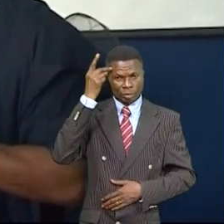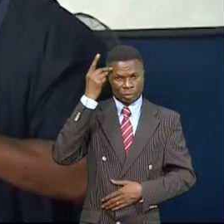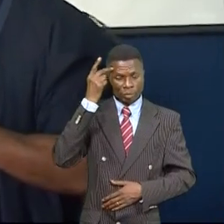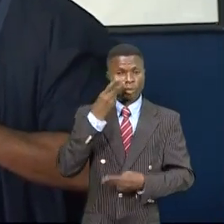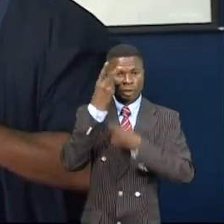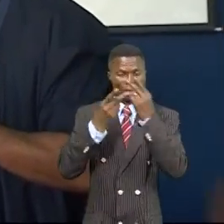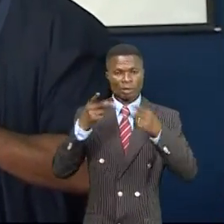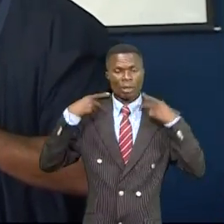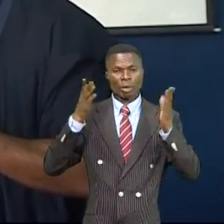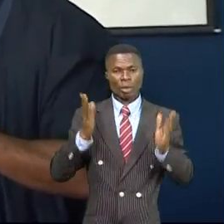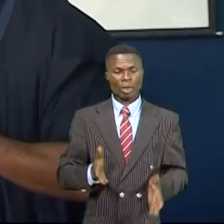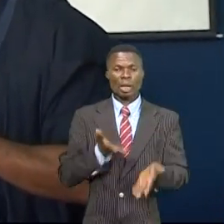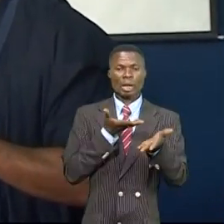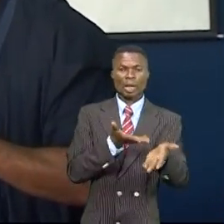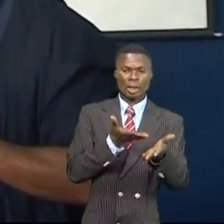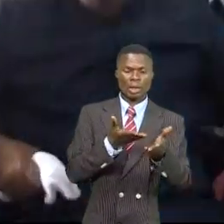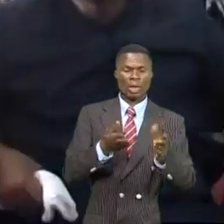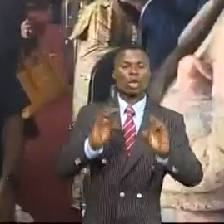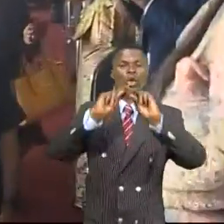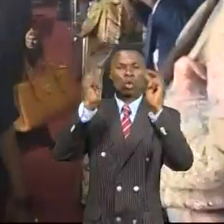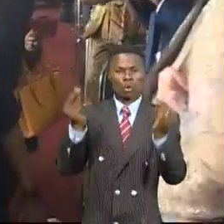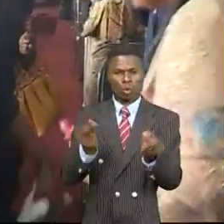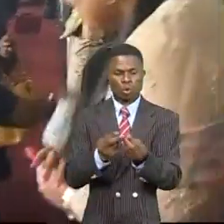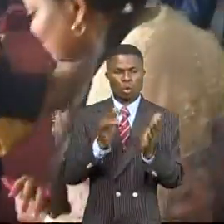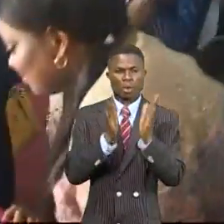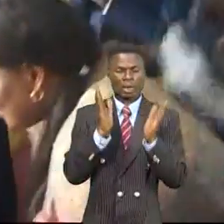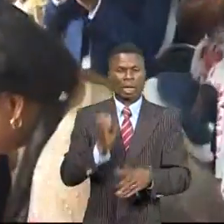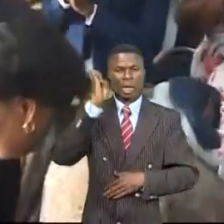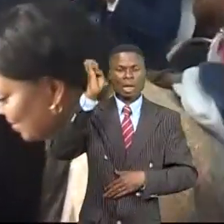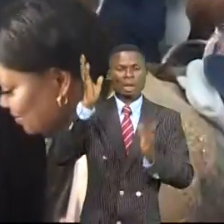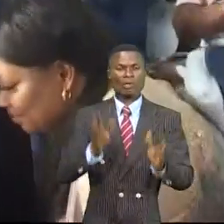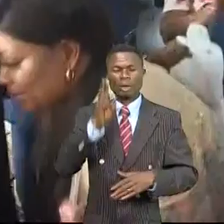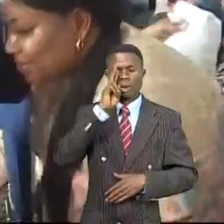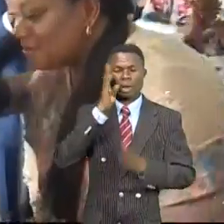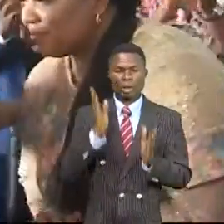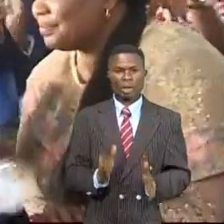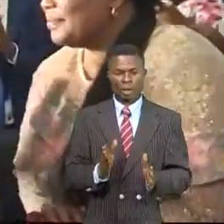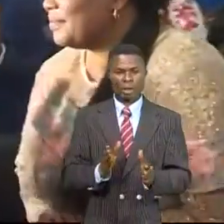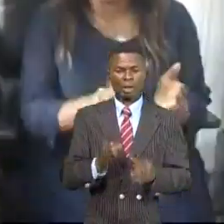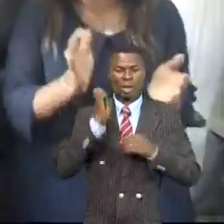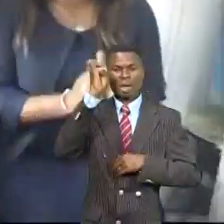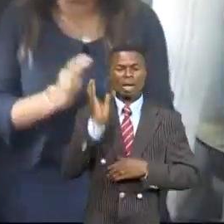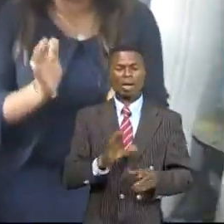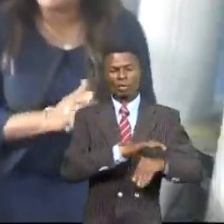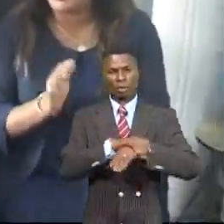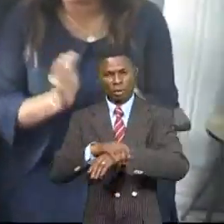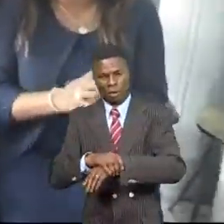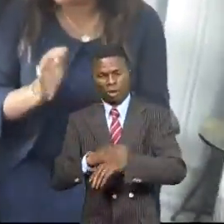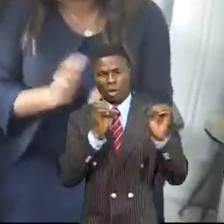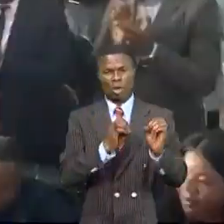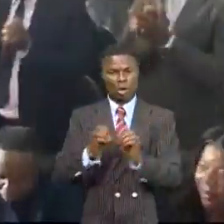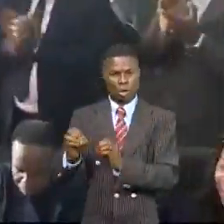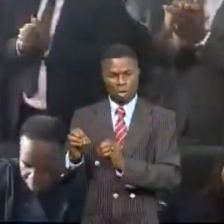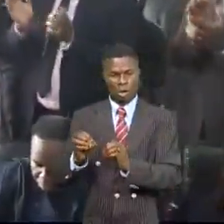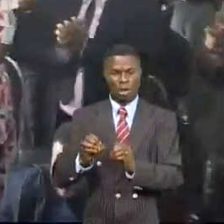visite pastorale a permis à cette délégation des chrétiens évangéliques nigériens conduite par l'évangéliste Dan Tse Daniel d'organiser une séance